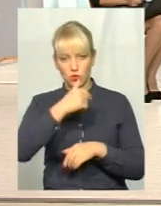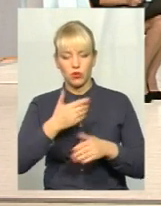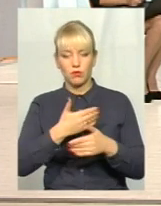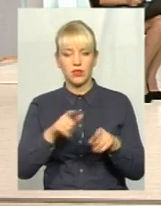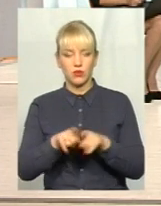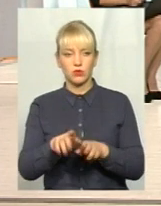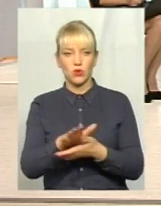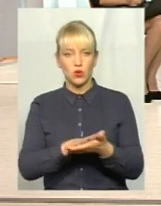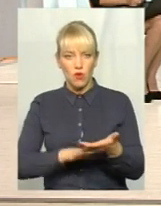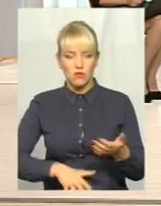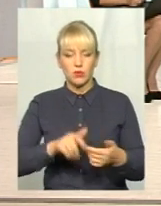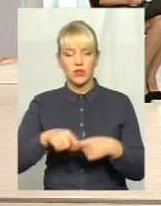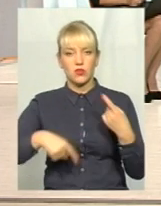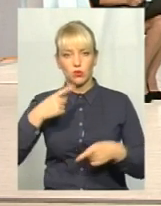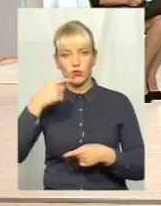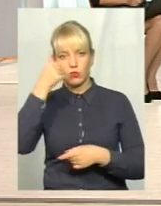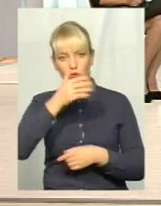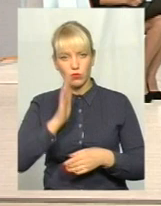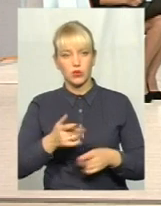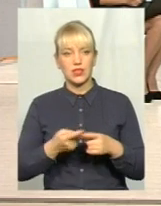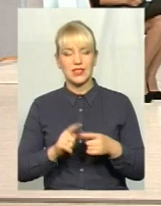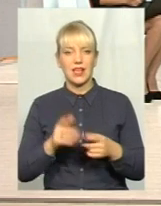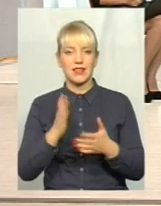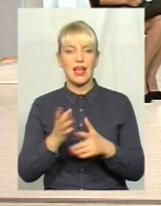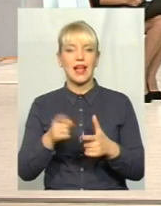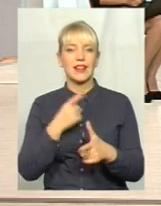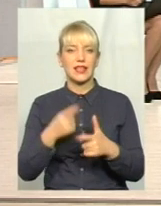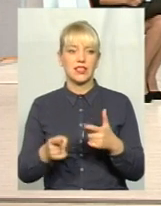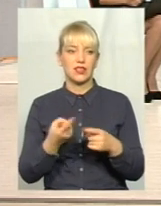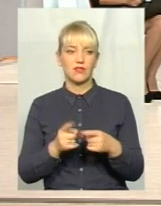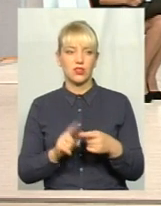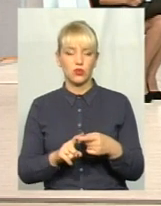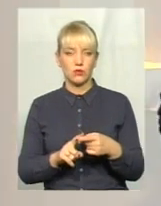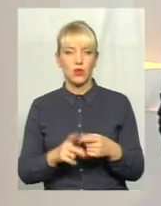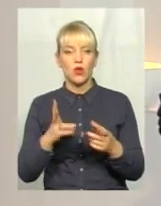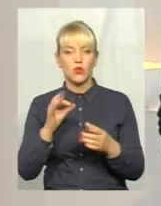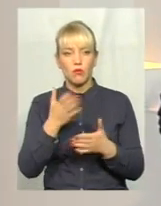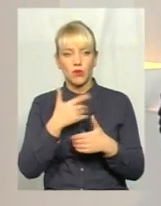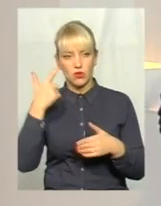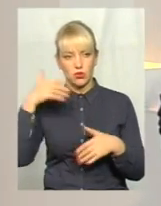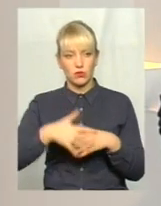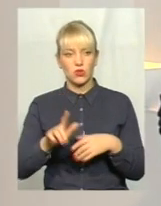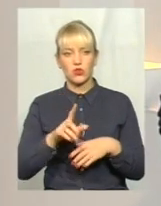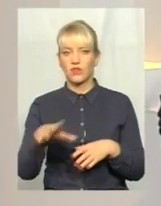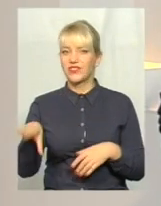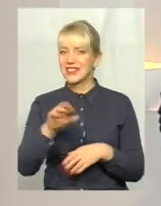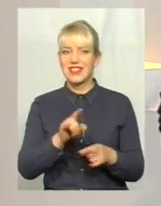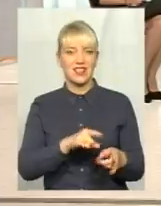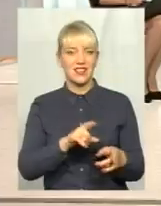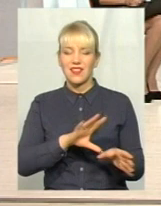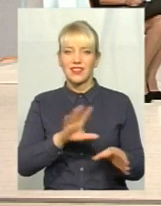продовжуємо, і наступного року будемо виділяти. Це є реальна альтернатива тому. Так, але ж ми розуміємо, що всіх ми не пересадимо